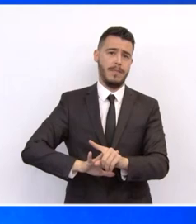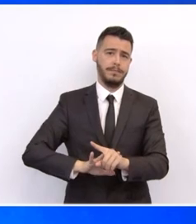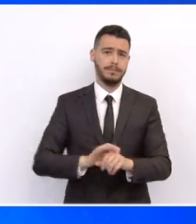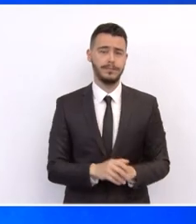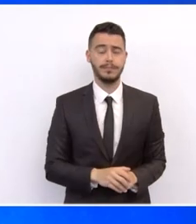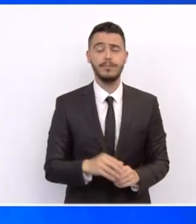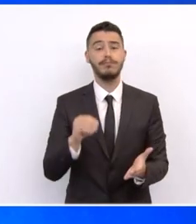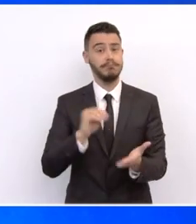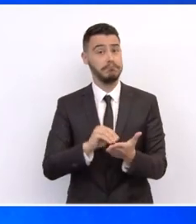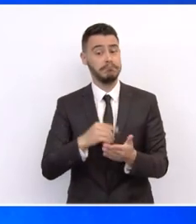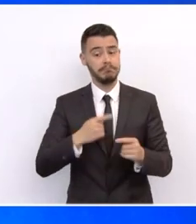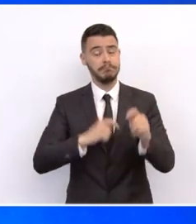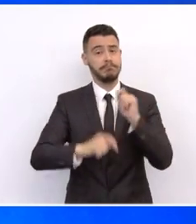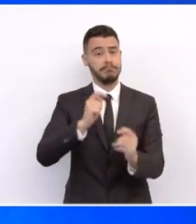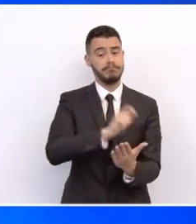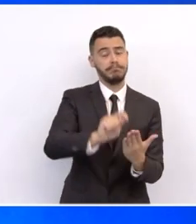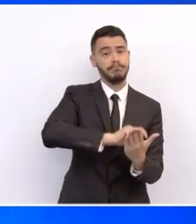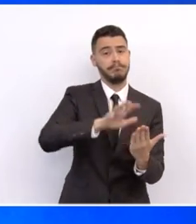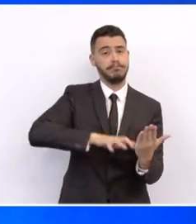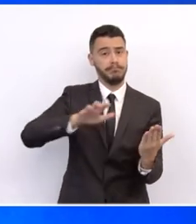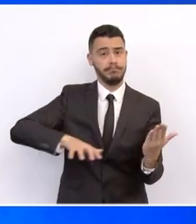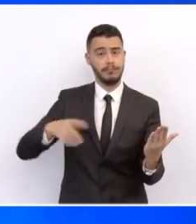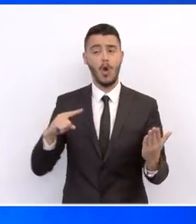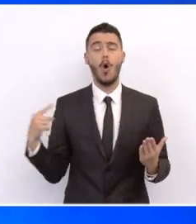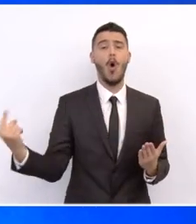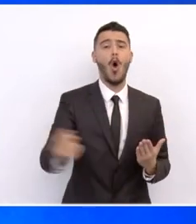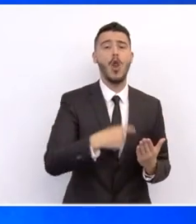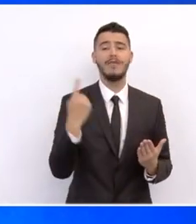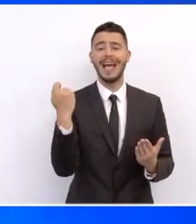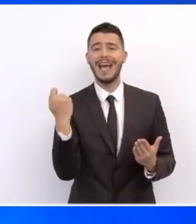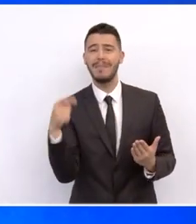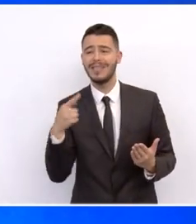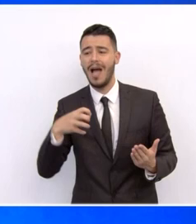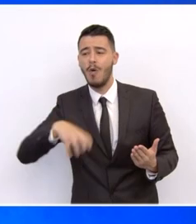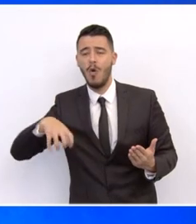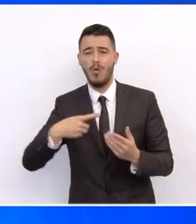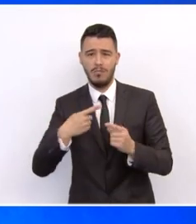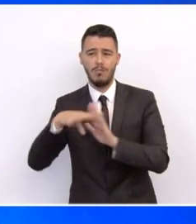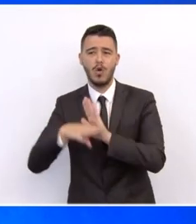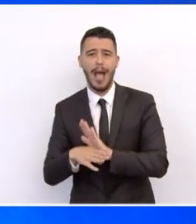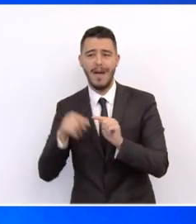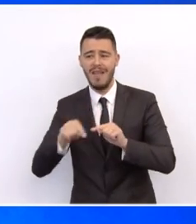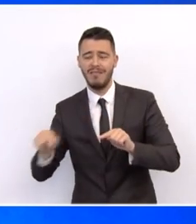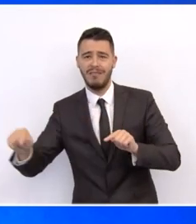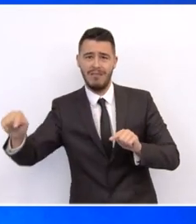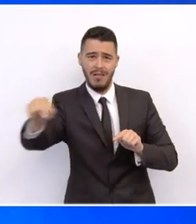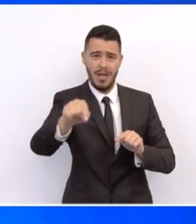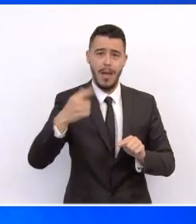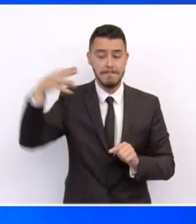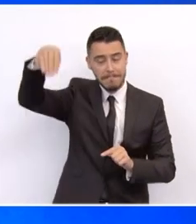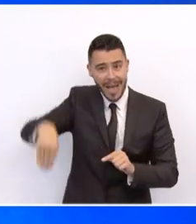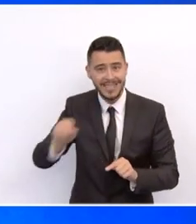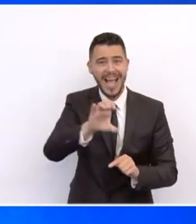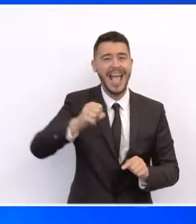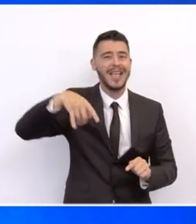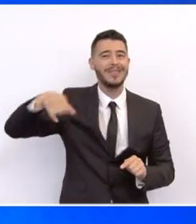με το σχεδιασμό όλων αυτών των χρηματοδοτικών εργαλείων τα οποία και με πρώτο ανάμεσά τους στο νέο ΕΣΠΑ πρόκειται